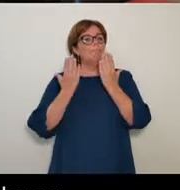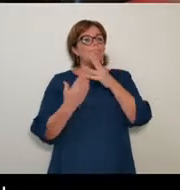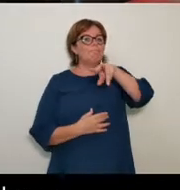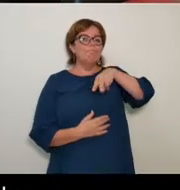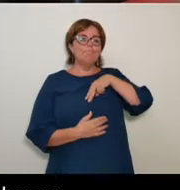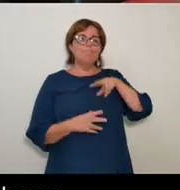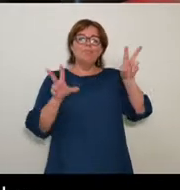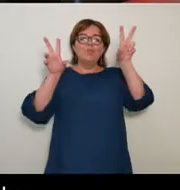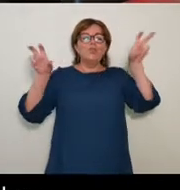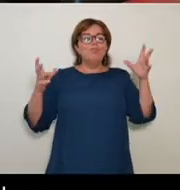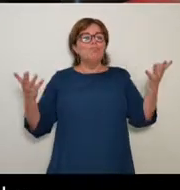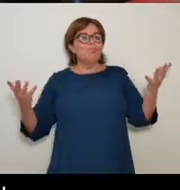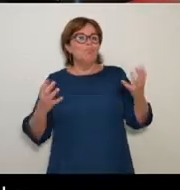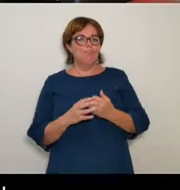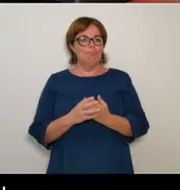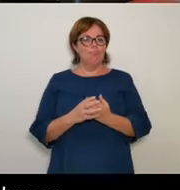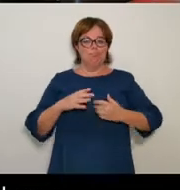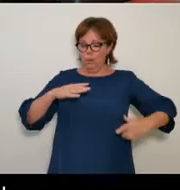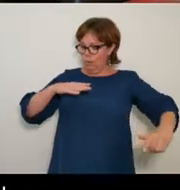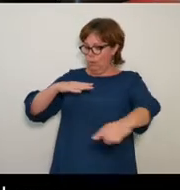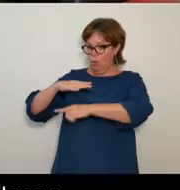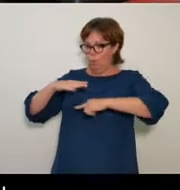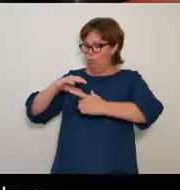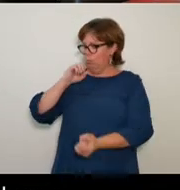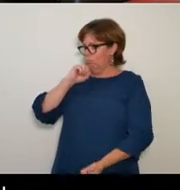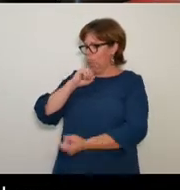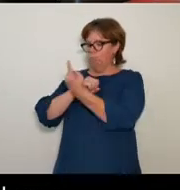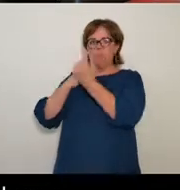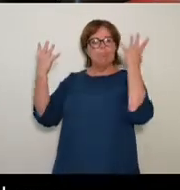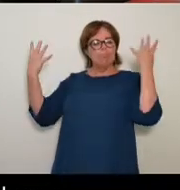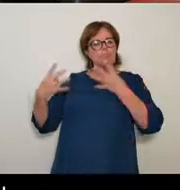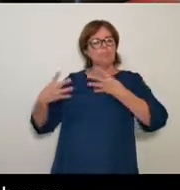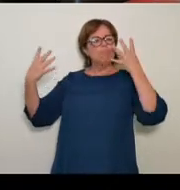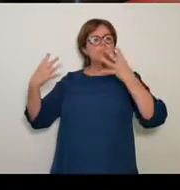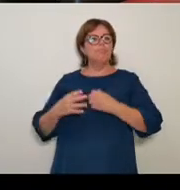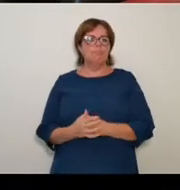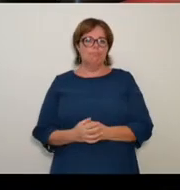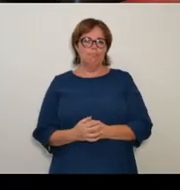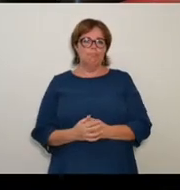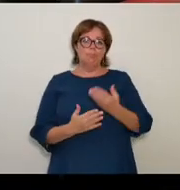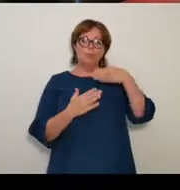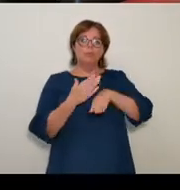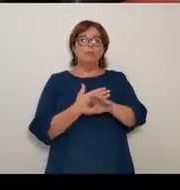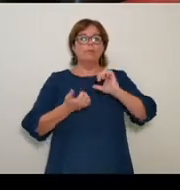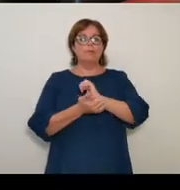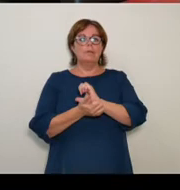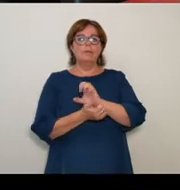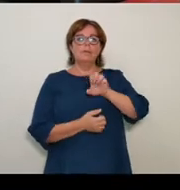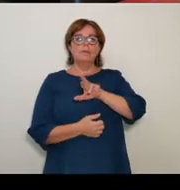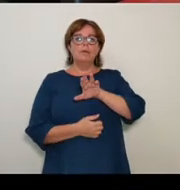'appelle donc « Rencontre avec l'étrangeté du langage ». Il paraît aux éditions RS